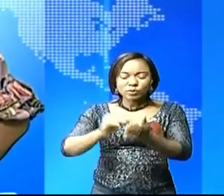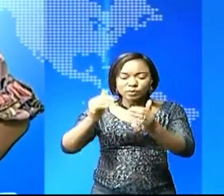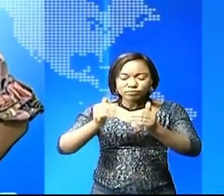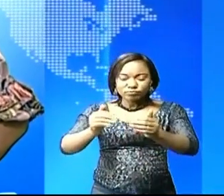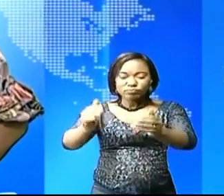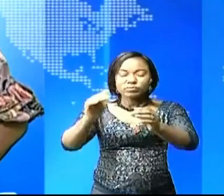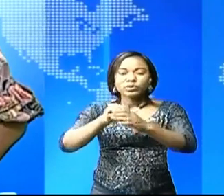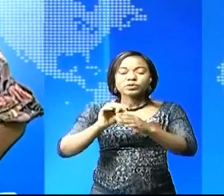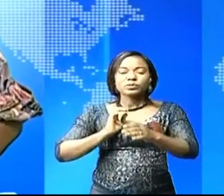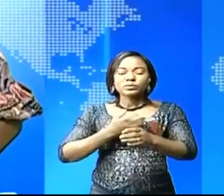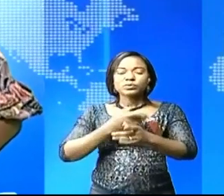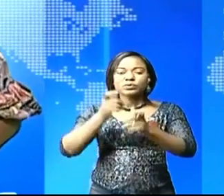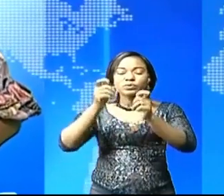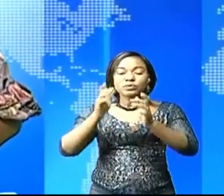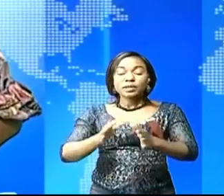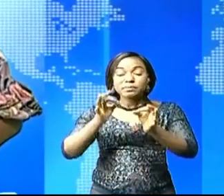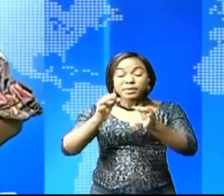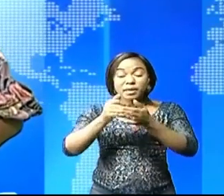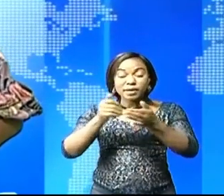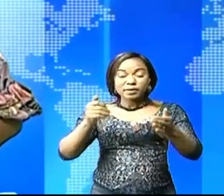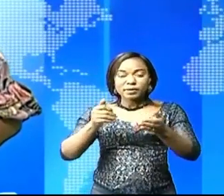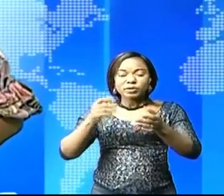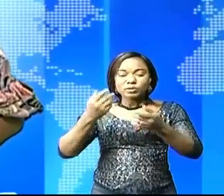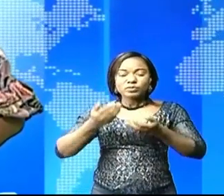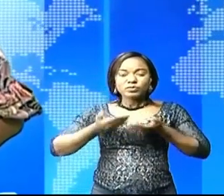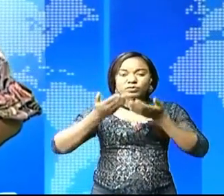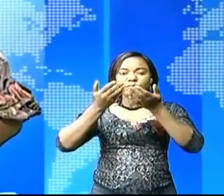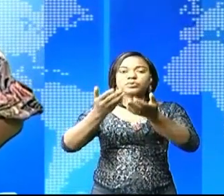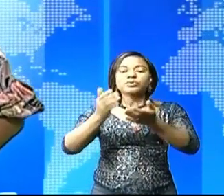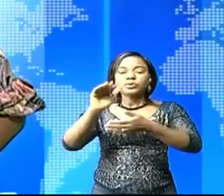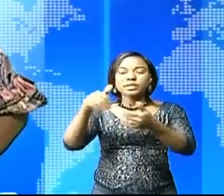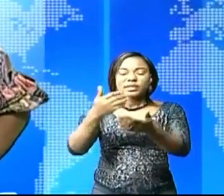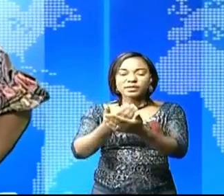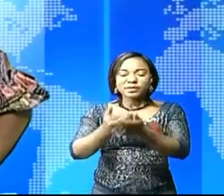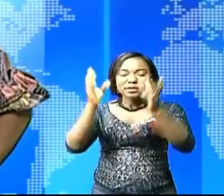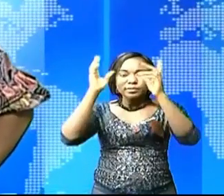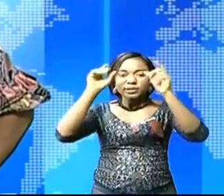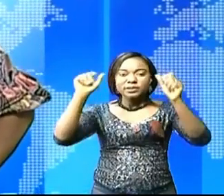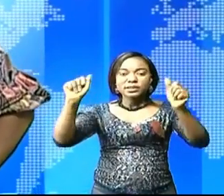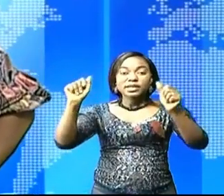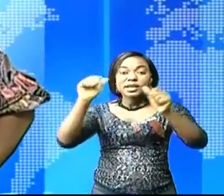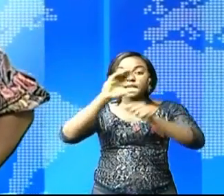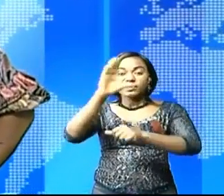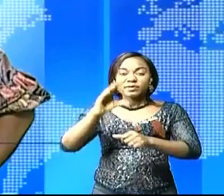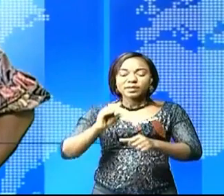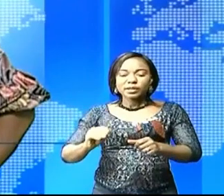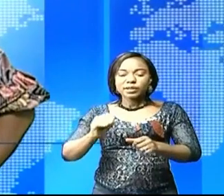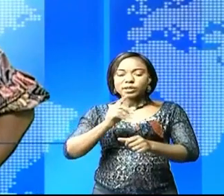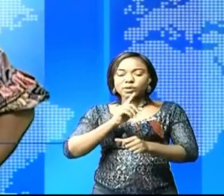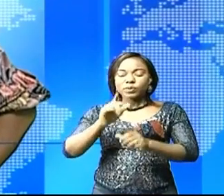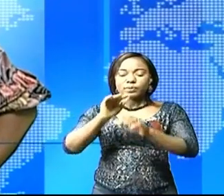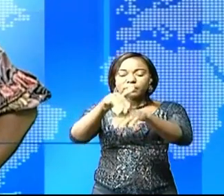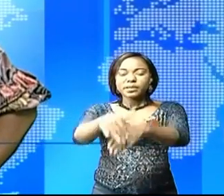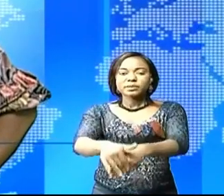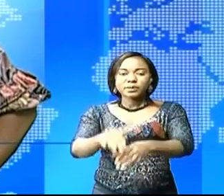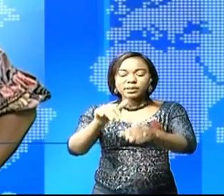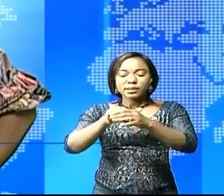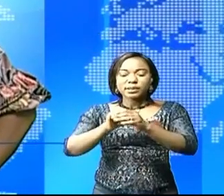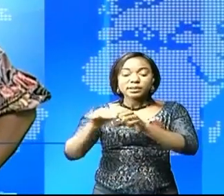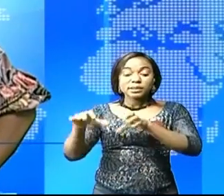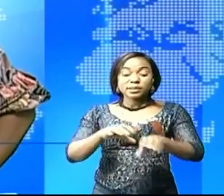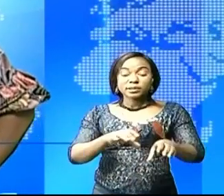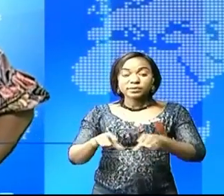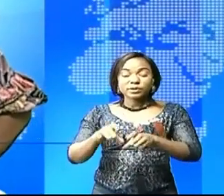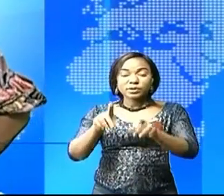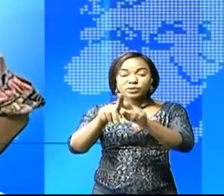nos prochaines éditions. Mais avant cela, nous vous proposons l'arrivée de présidents africains qui ont pris part active à ces assises